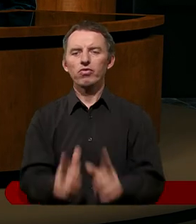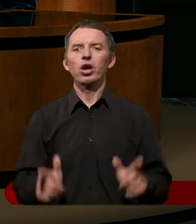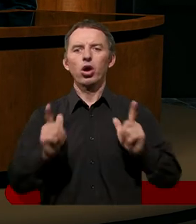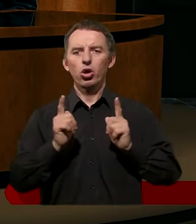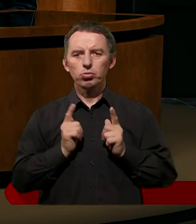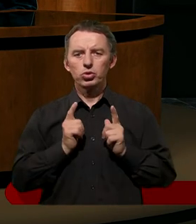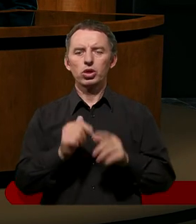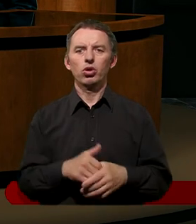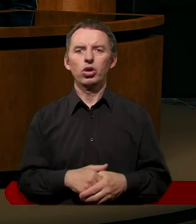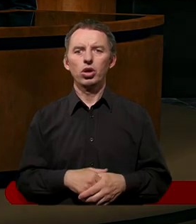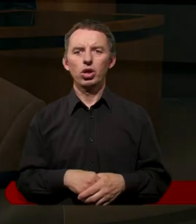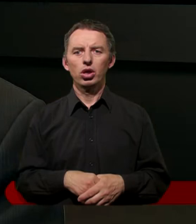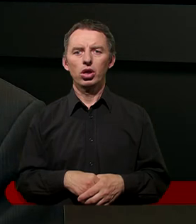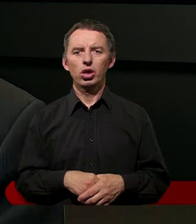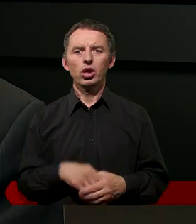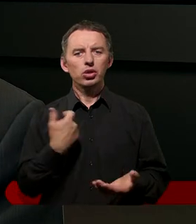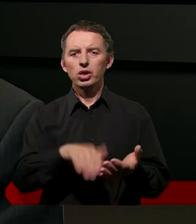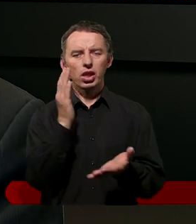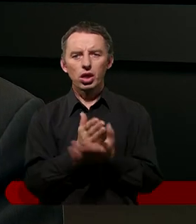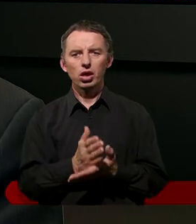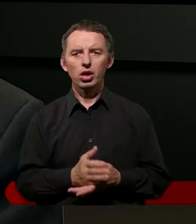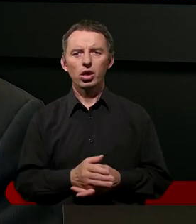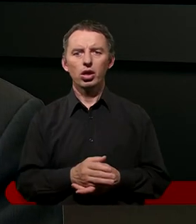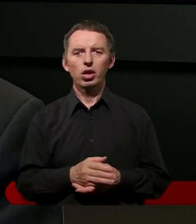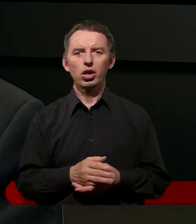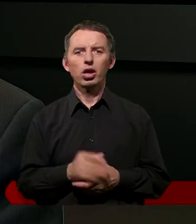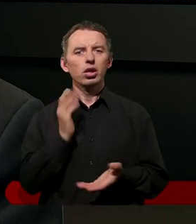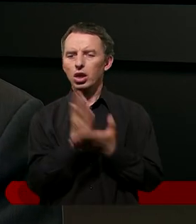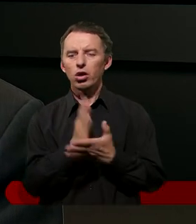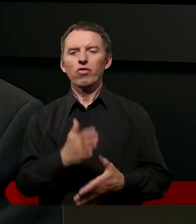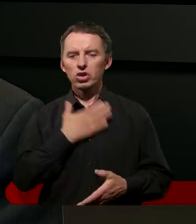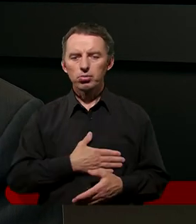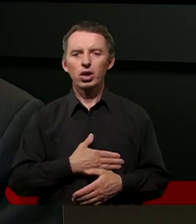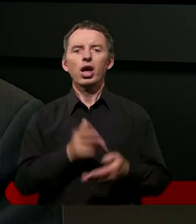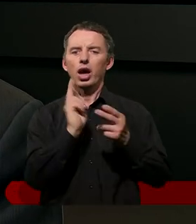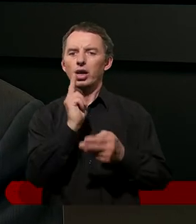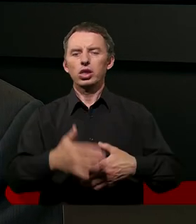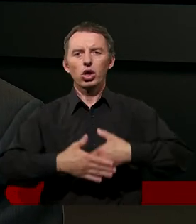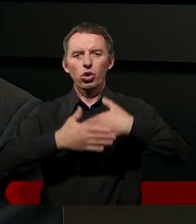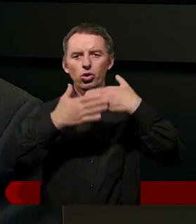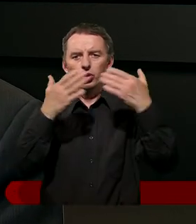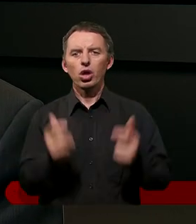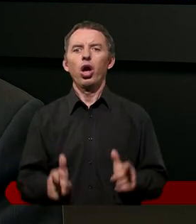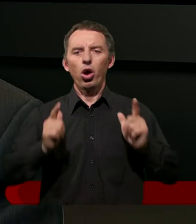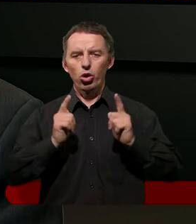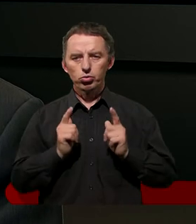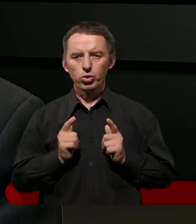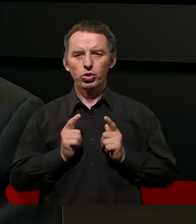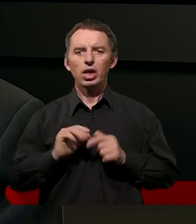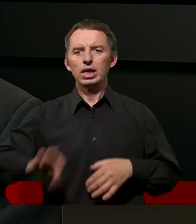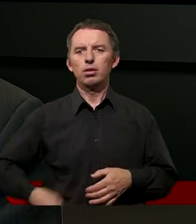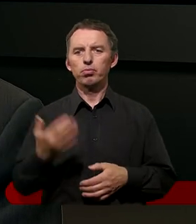odpoczynku. Nie tylko co tydzień w szabat, ale i każdego dnia odpoczynku